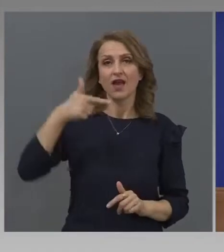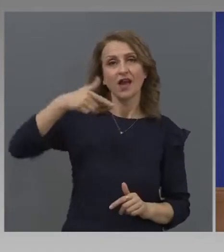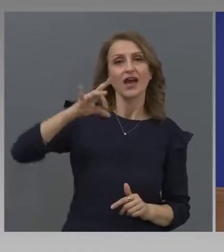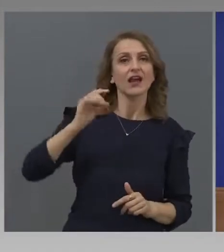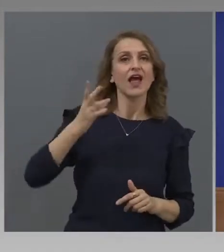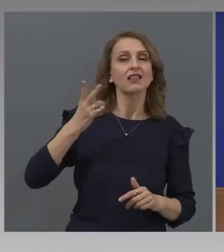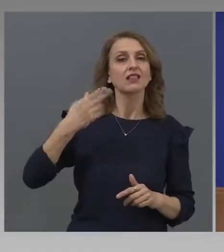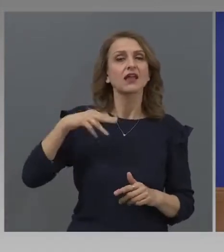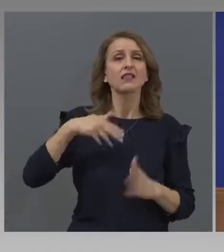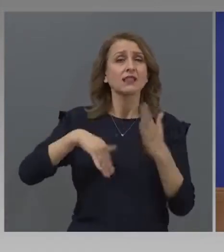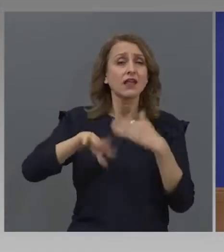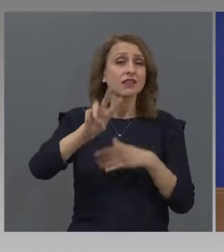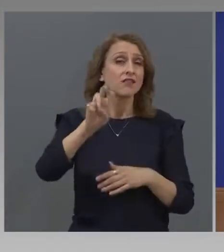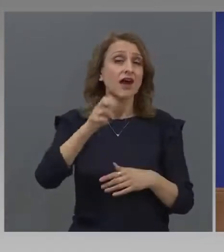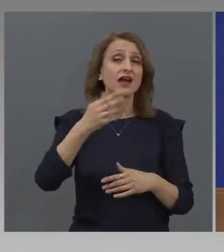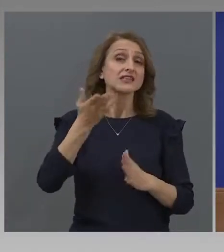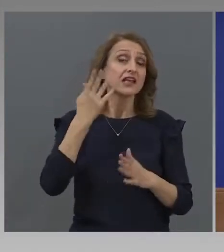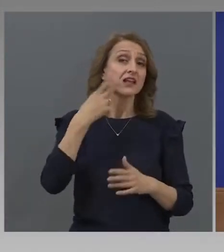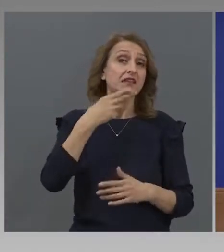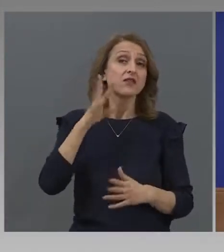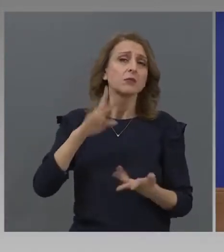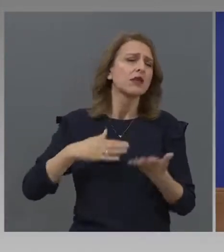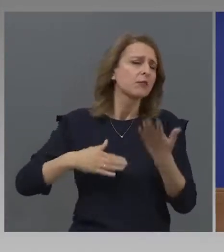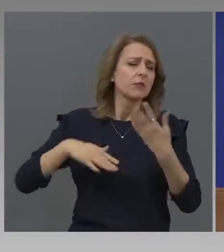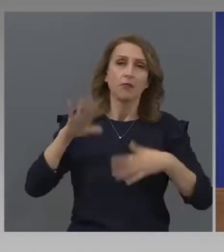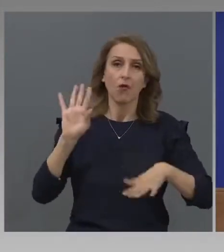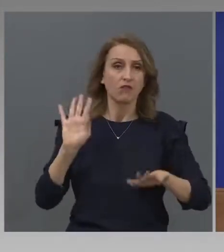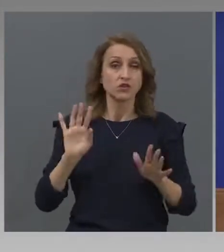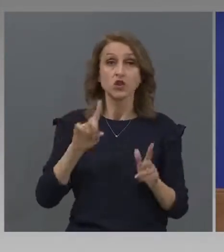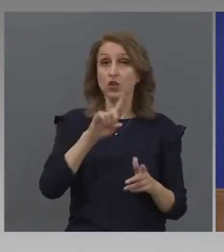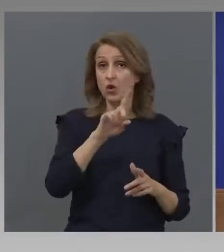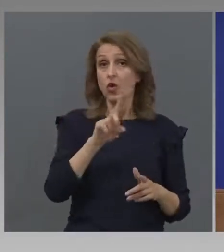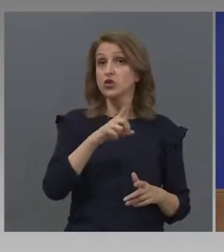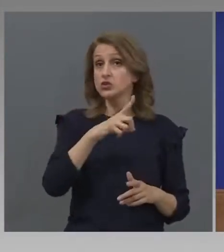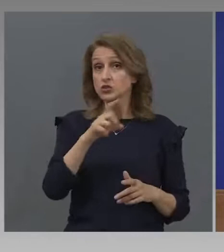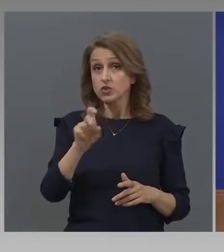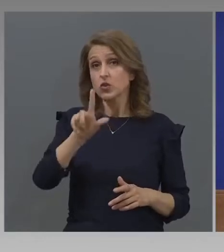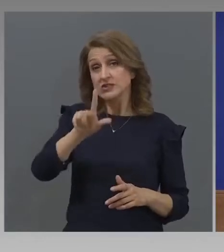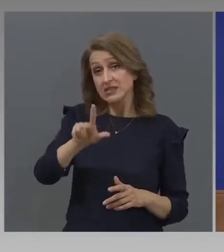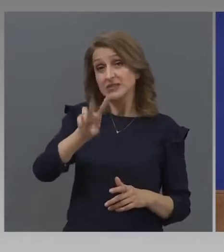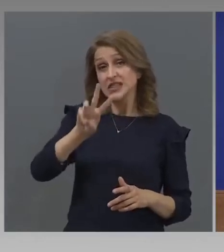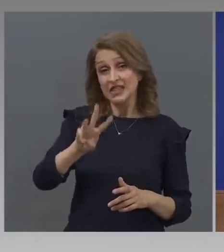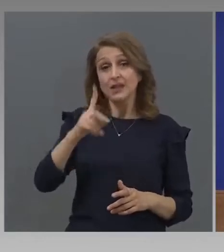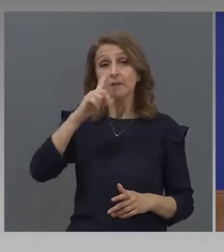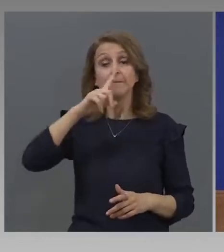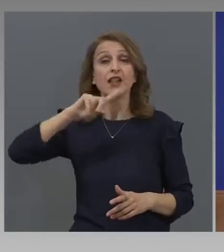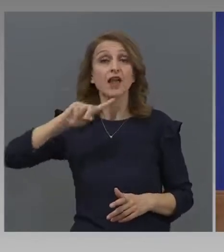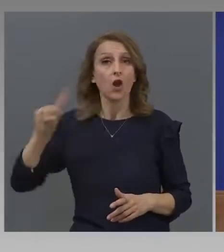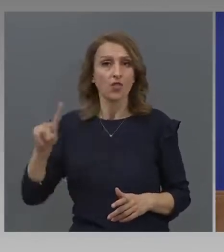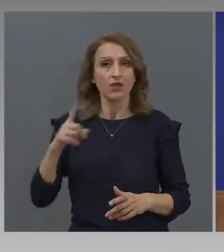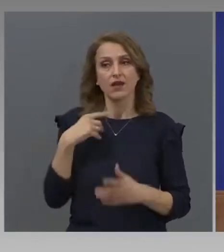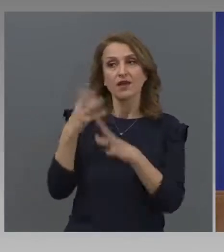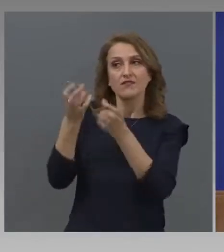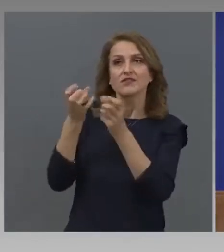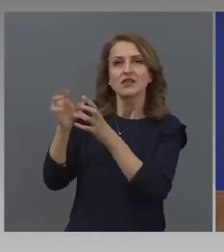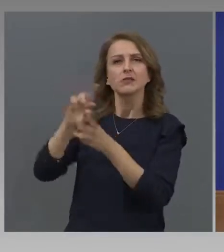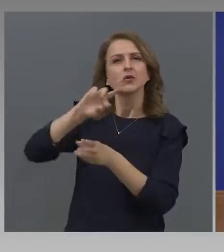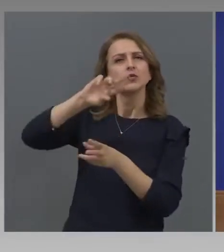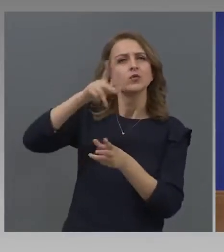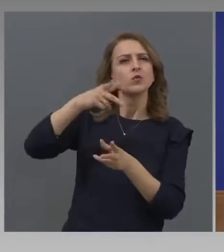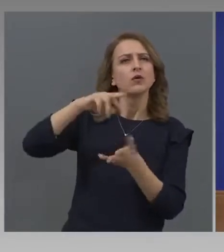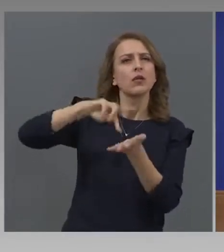фирми. Или колко са там, не ги знам. Но са 173 милиона Grand, които сме взели от другите европейски програми.